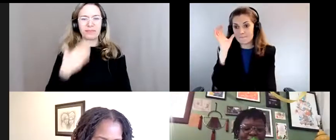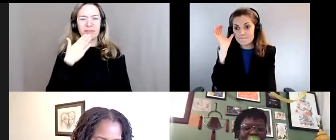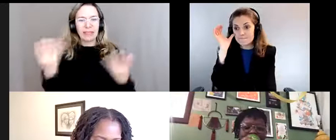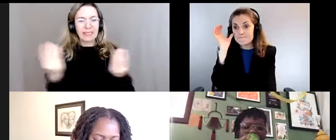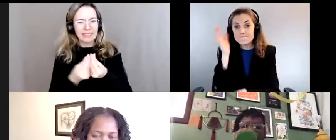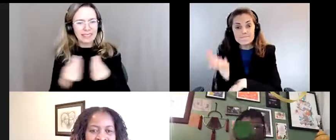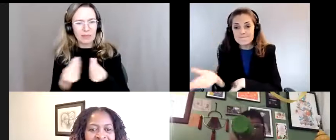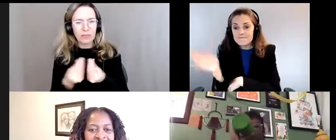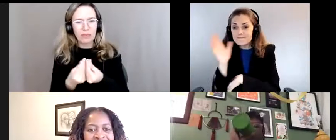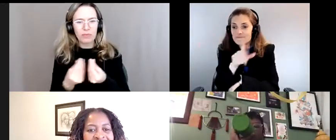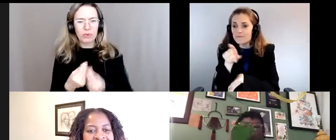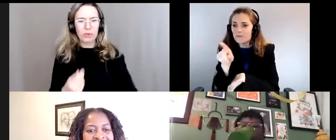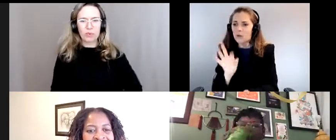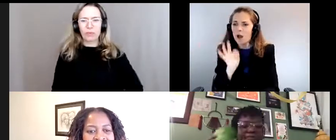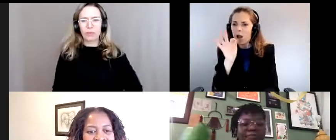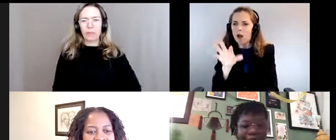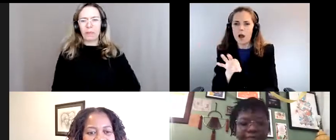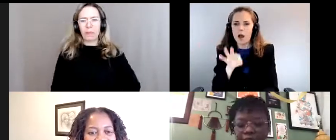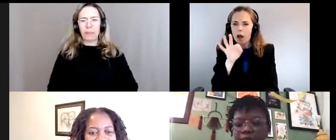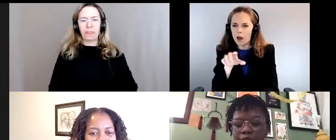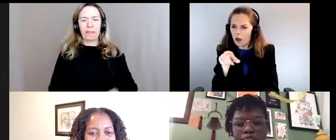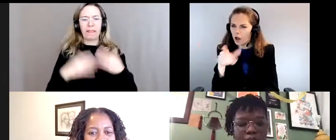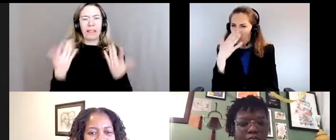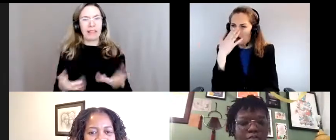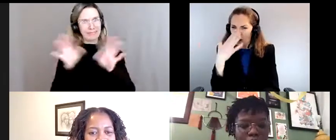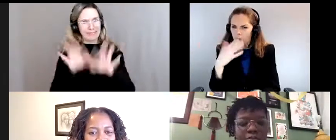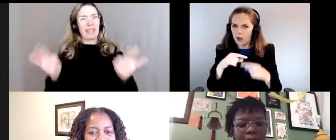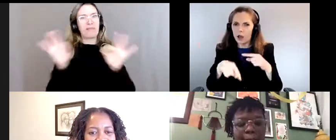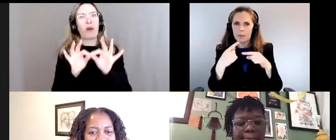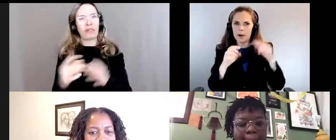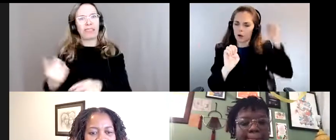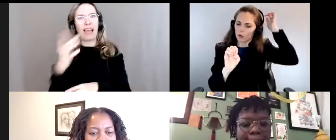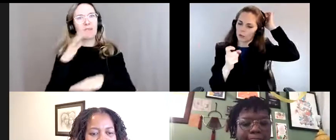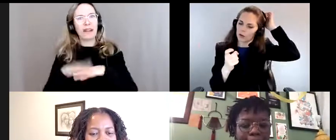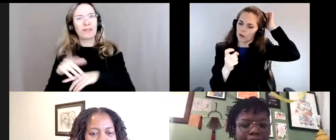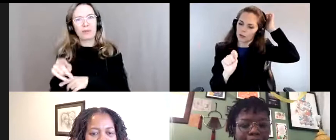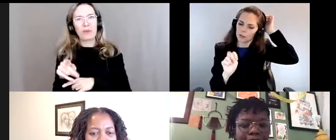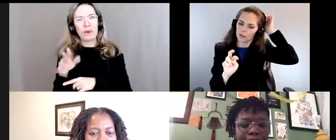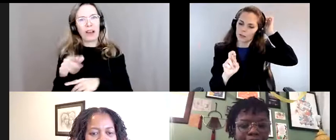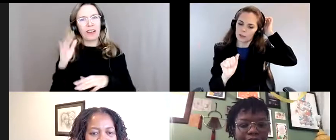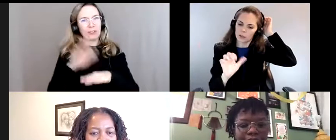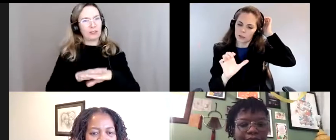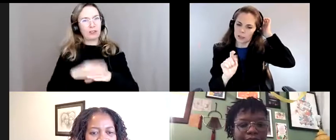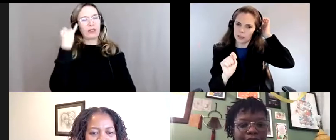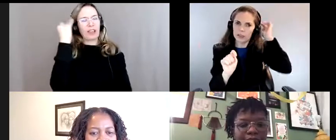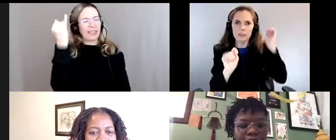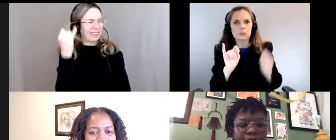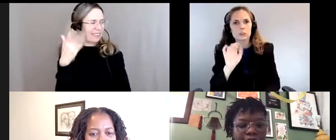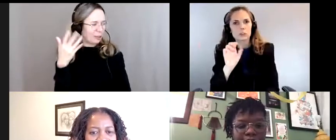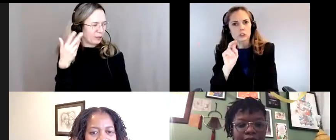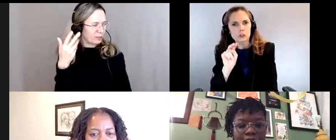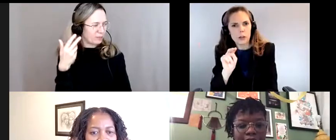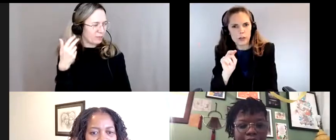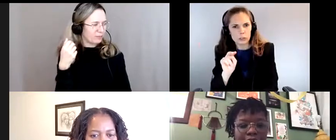Vous avez vraiment mentionné les éléments très importants, particulièrement lorsque vous parlez de cette idée de